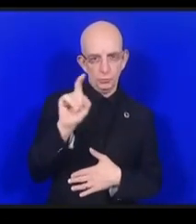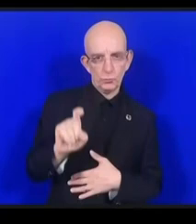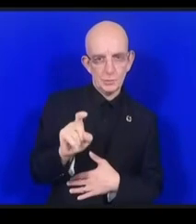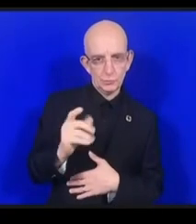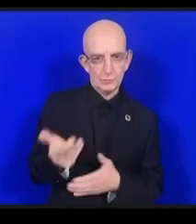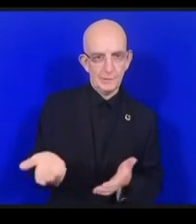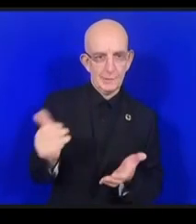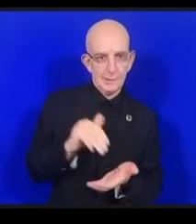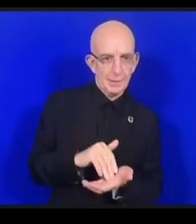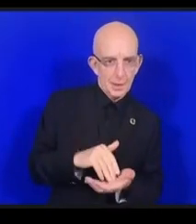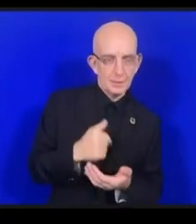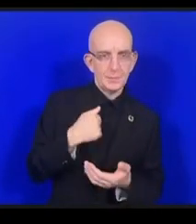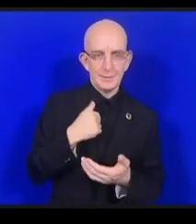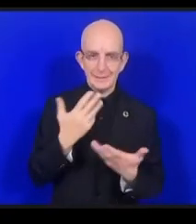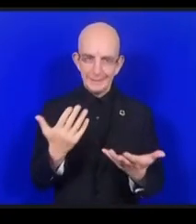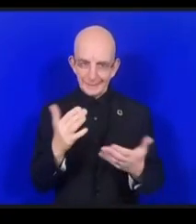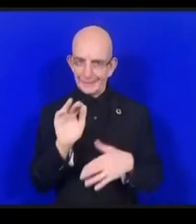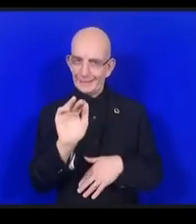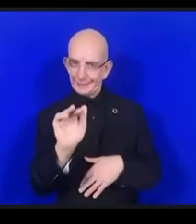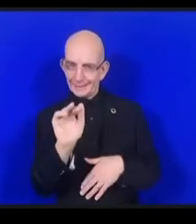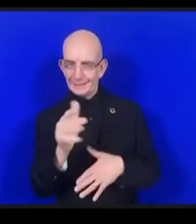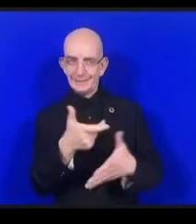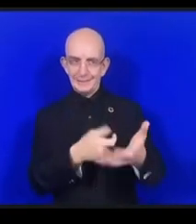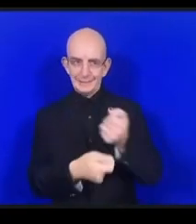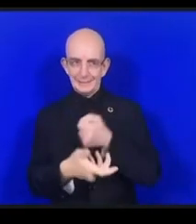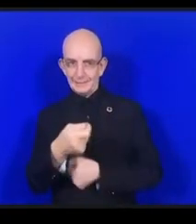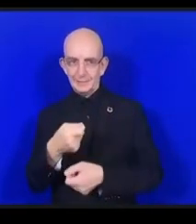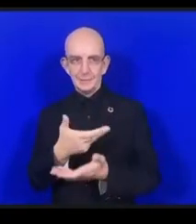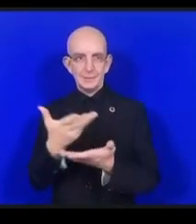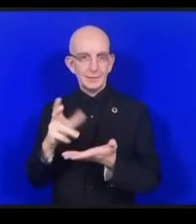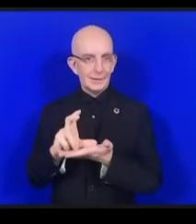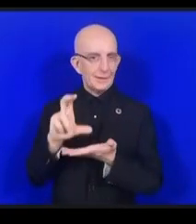deux googleurs malentendants qui sont